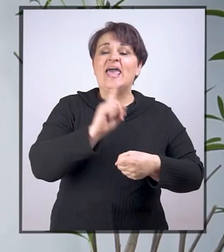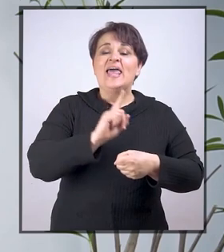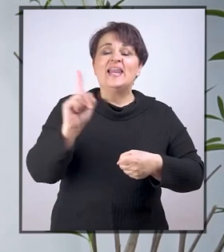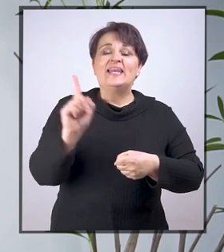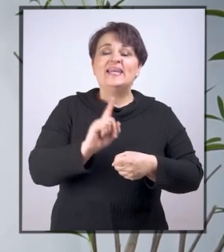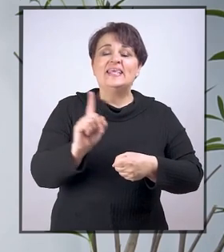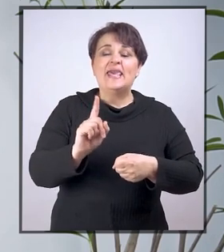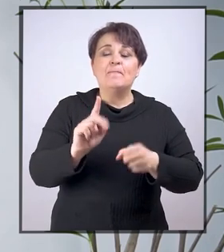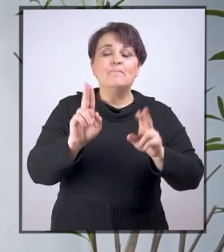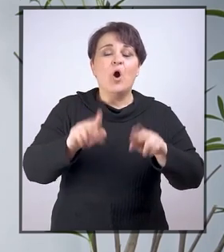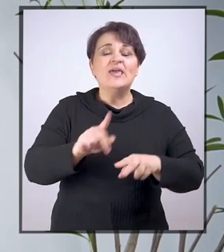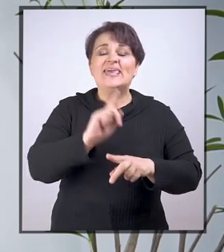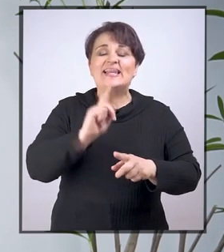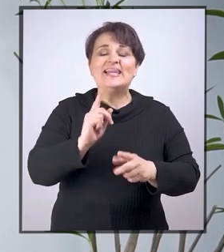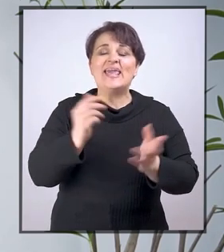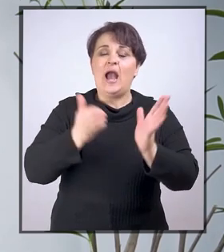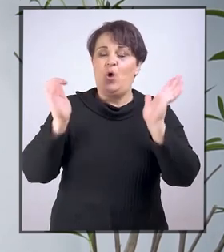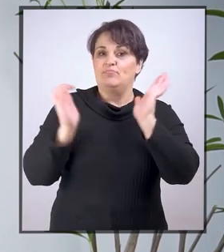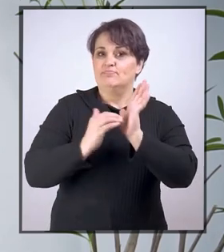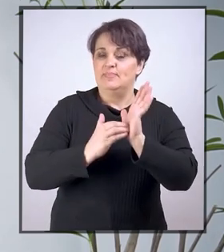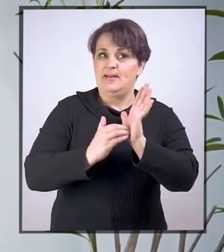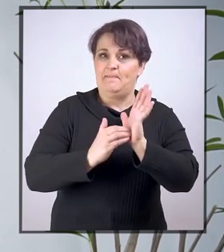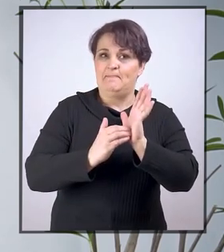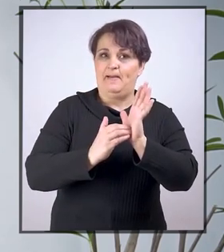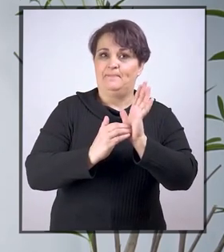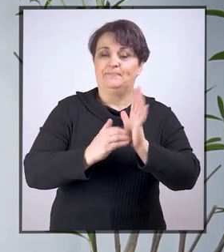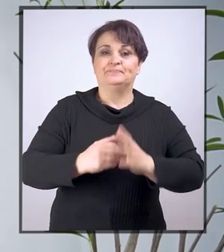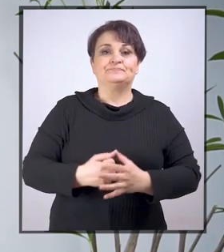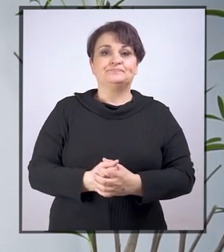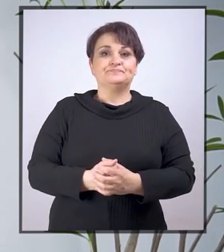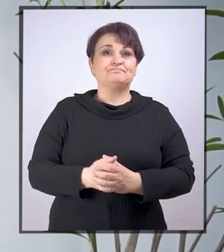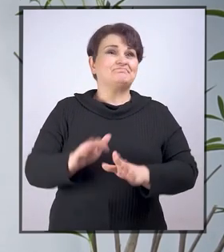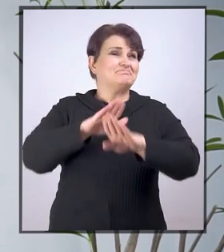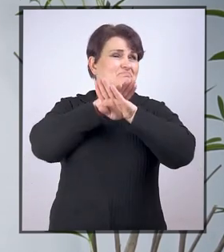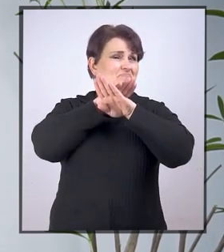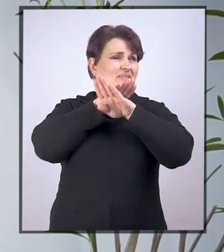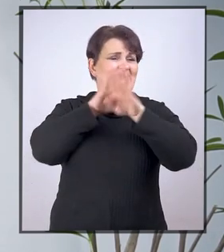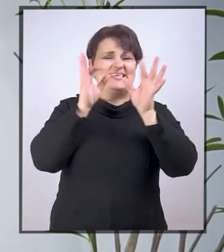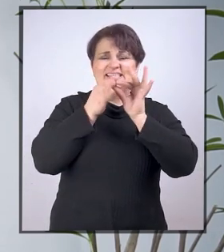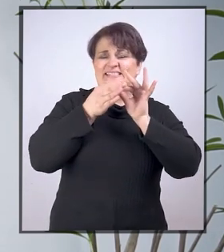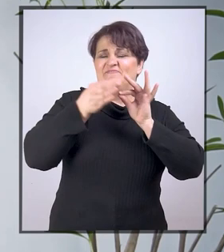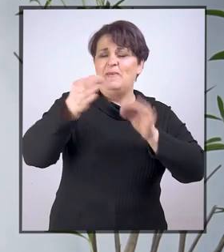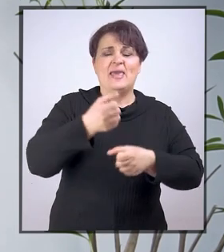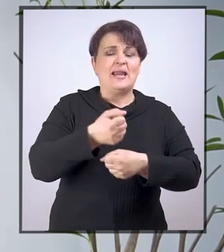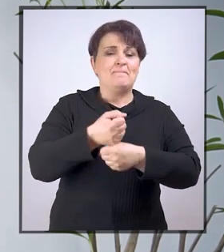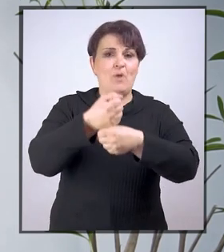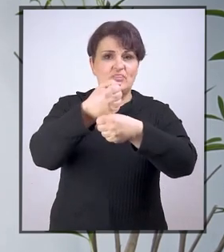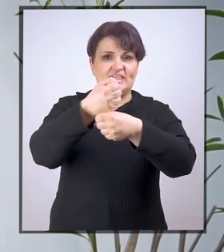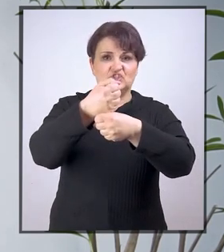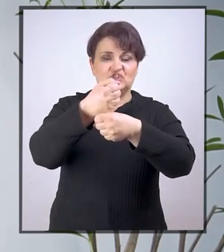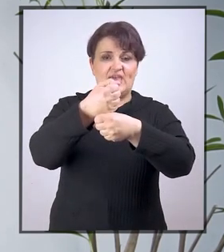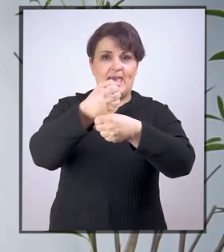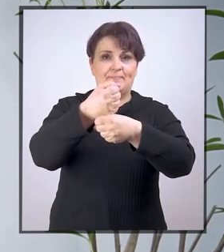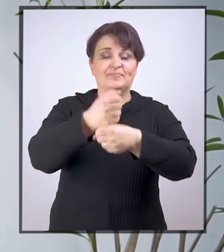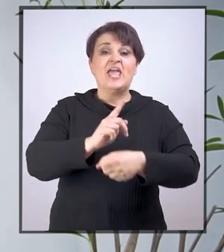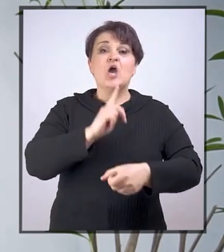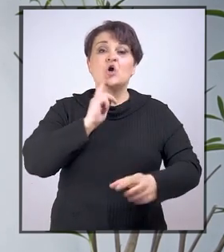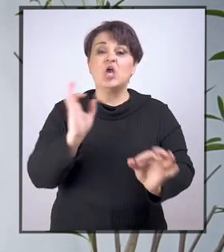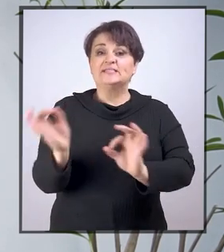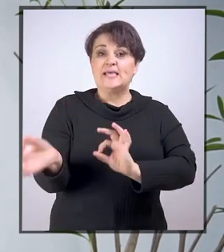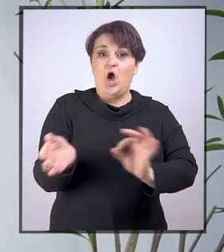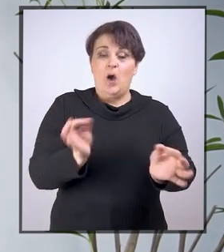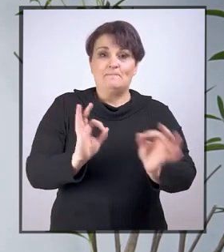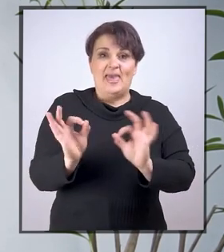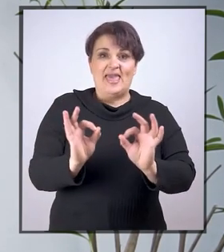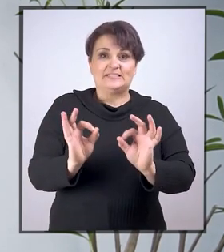dostupna ili nije adekvatna. Sve mjere podrške koje se